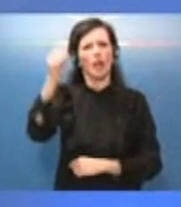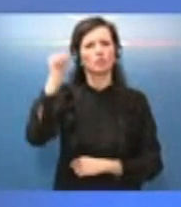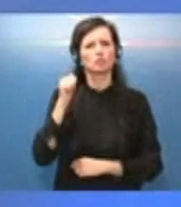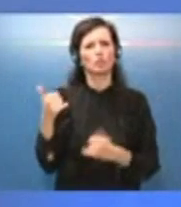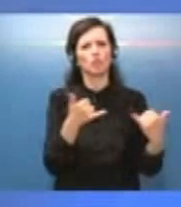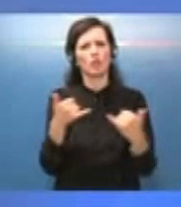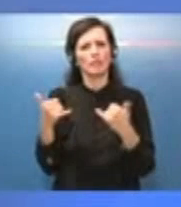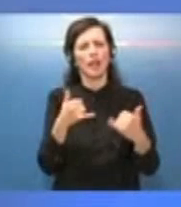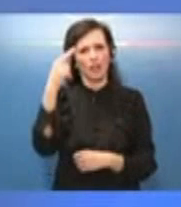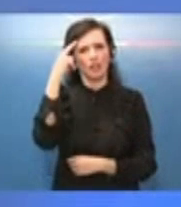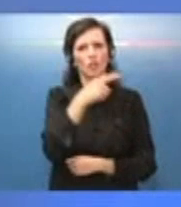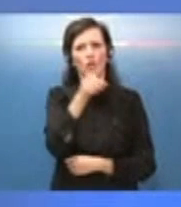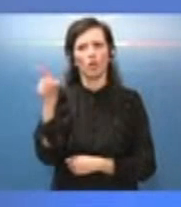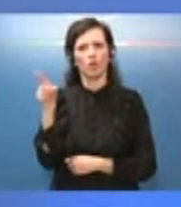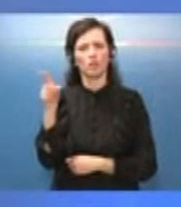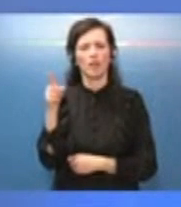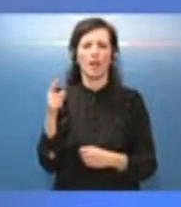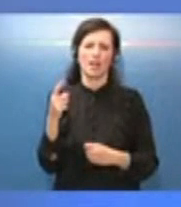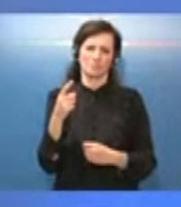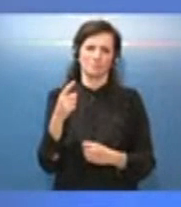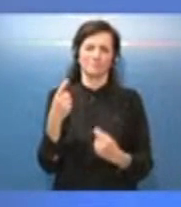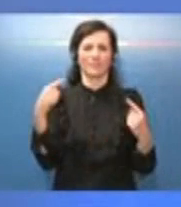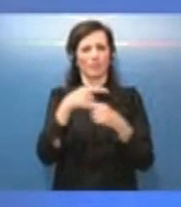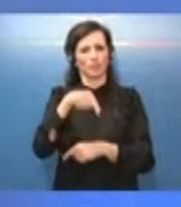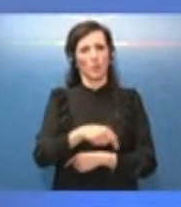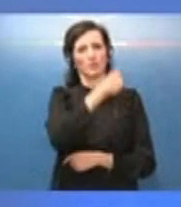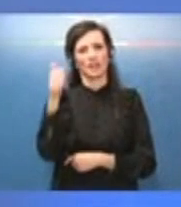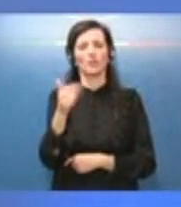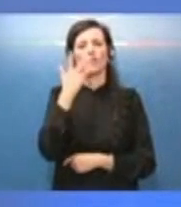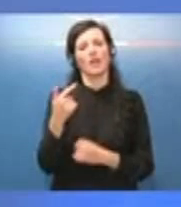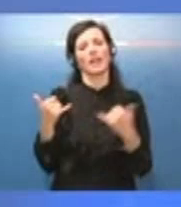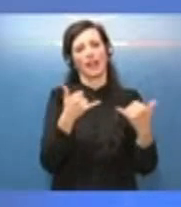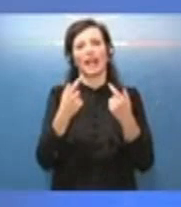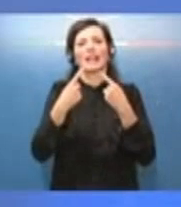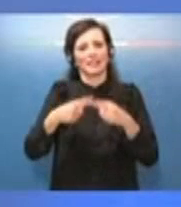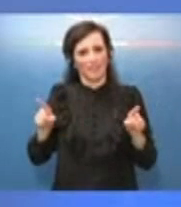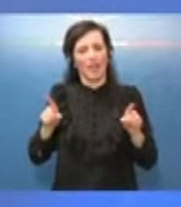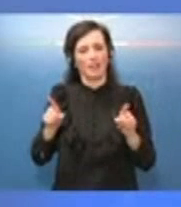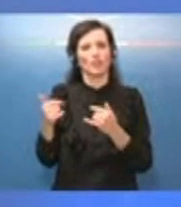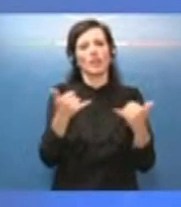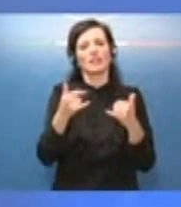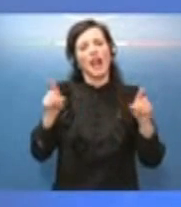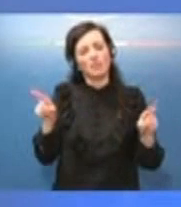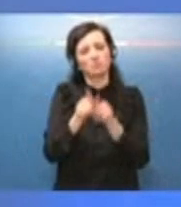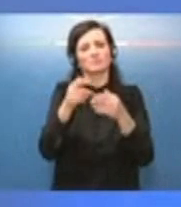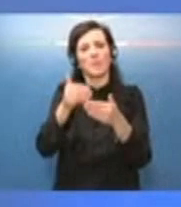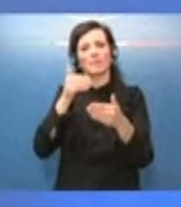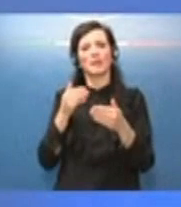Vogliamo conservarci un Natale diverso quest'anno? Un Natale come quello, appunto, a cui eravamo abituati prima della pandemia?